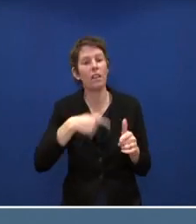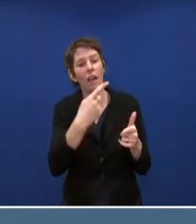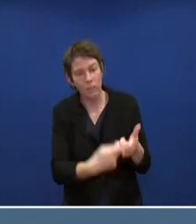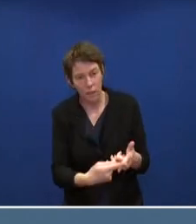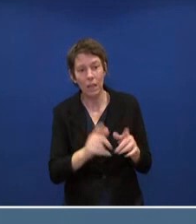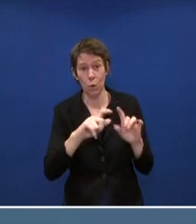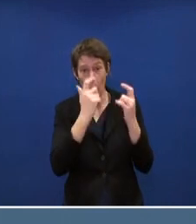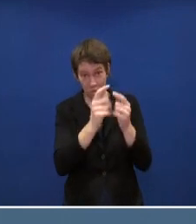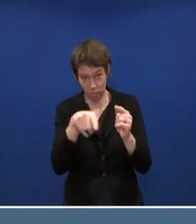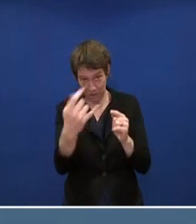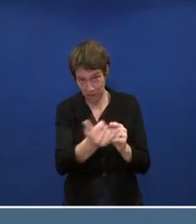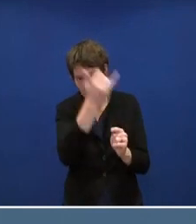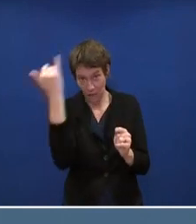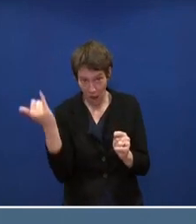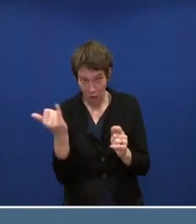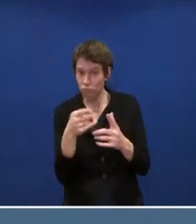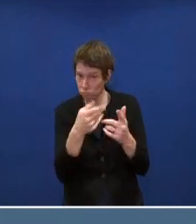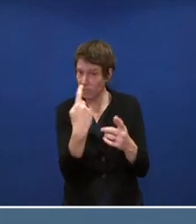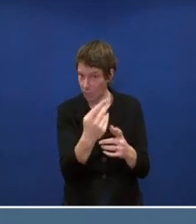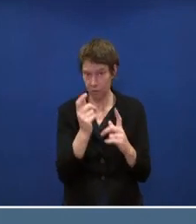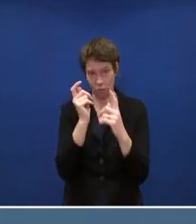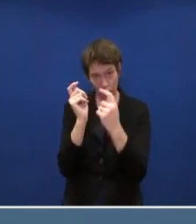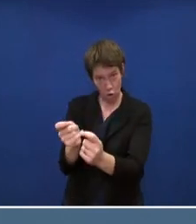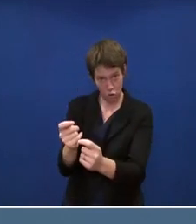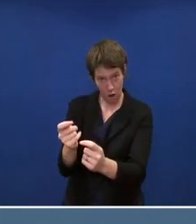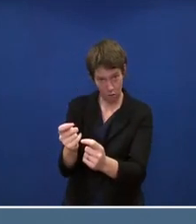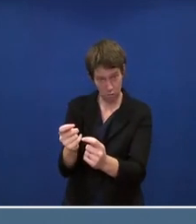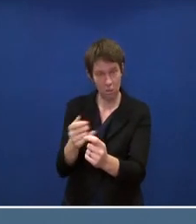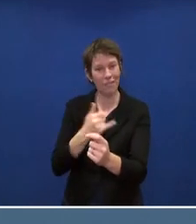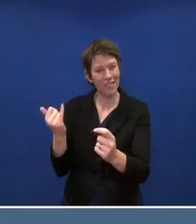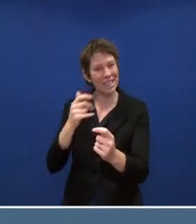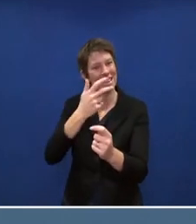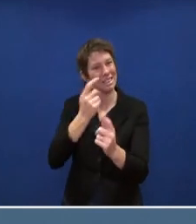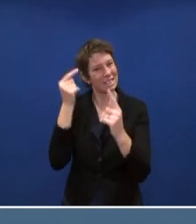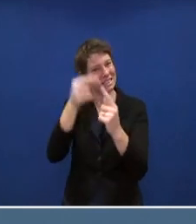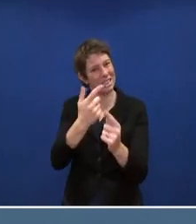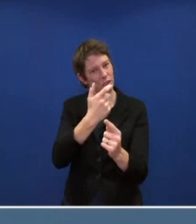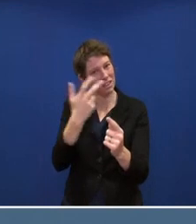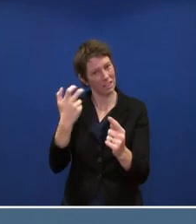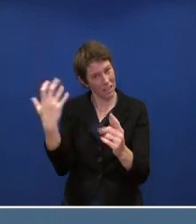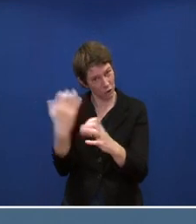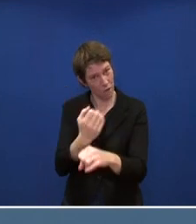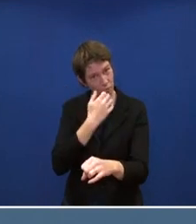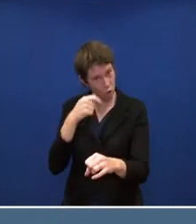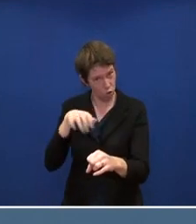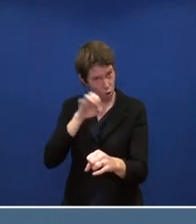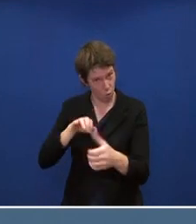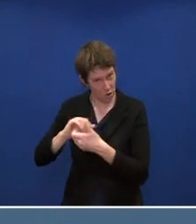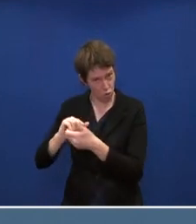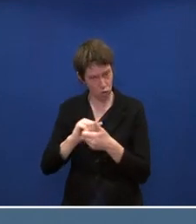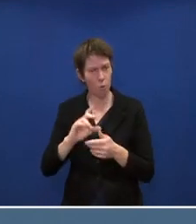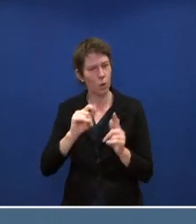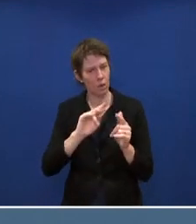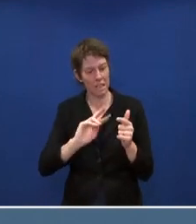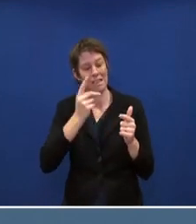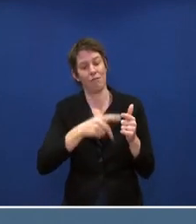im nächsten Jahr einen Vorschlag machen, wie wir das Ziel 2030 erreichen wollen in der Europäischen Union. Sie wird also eine Art